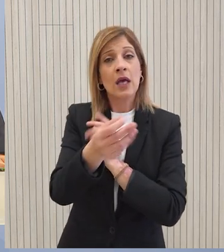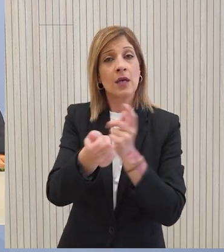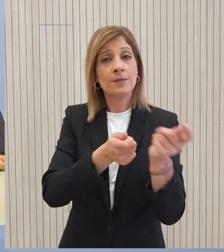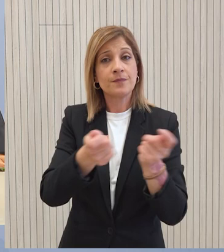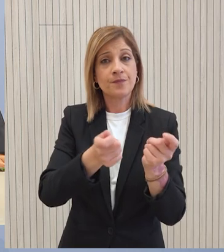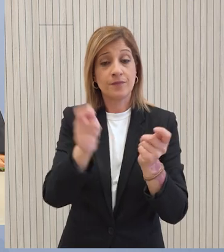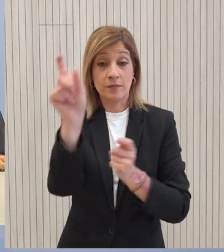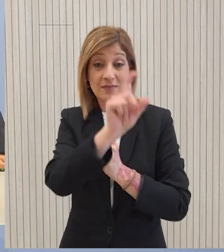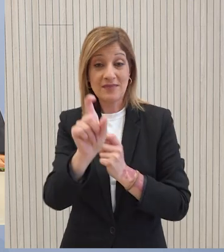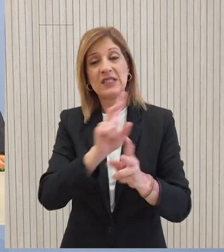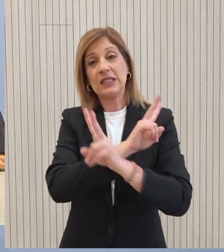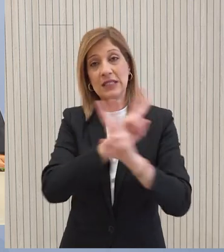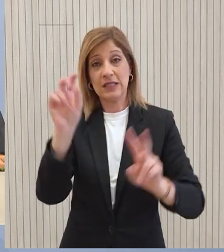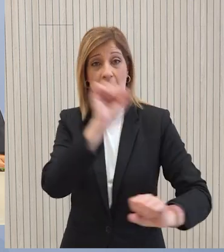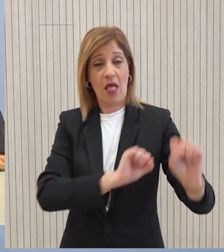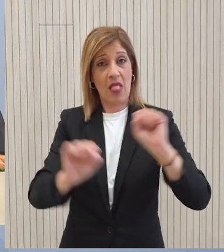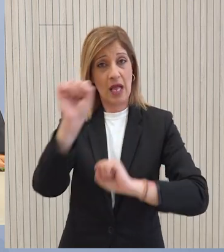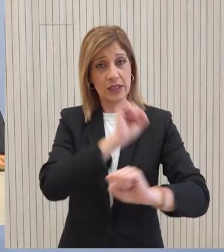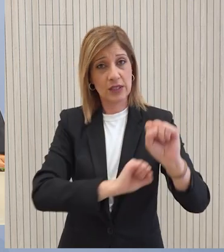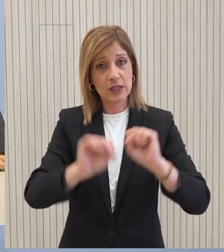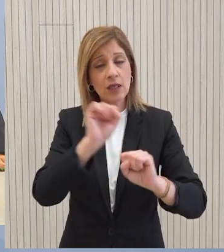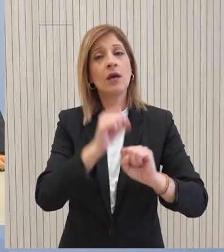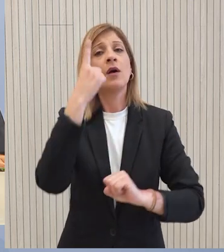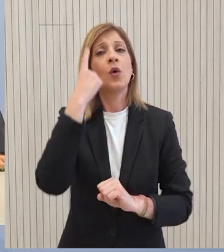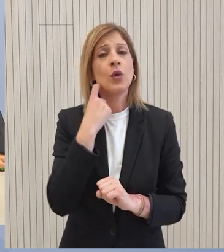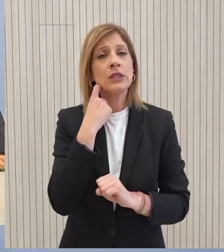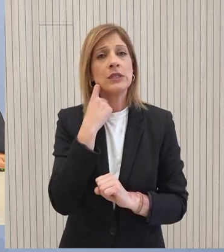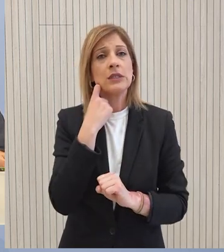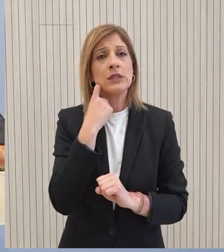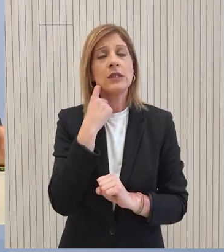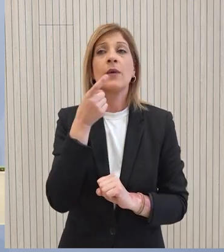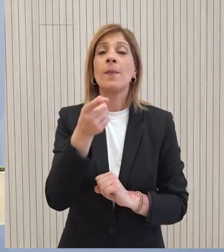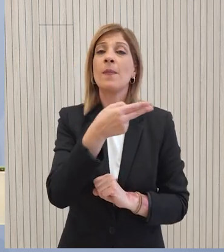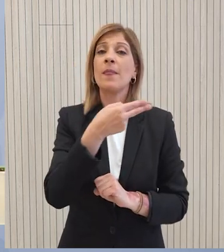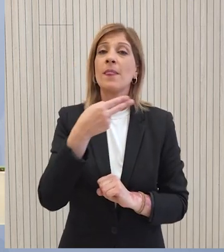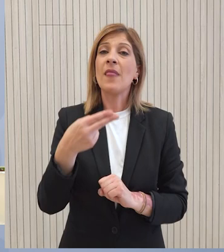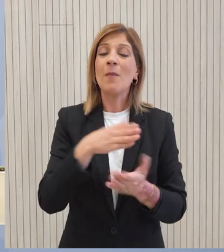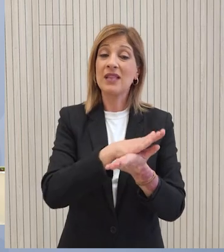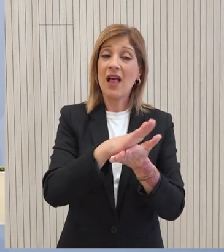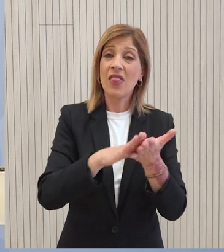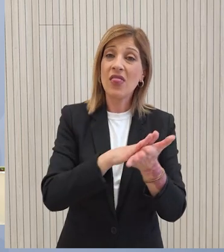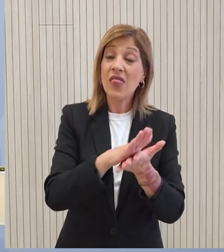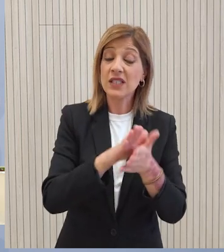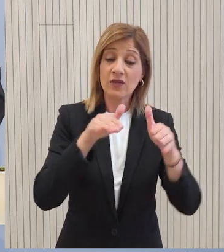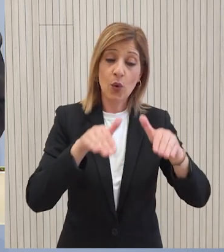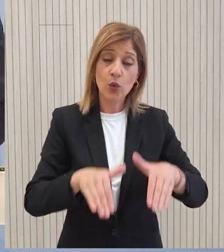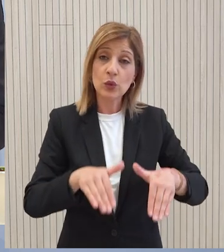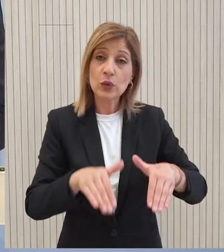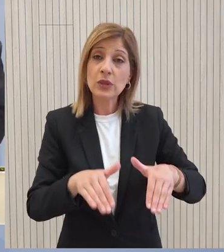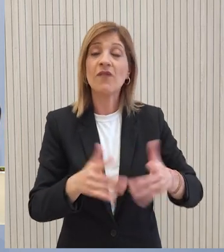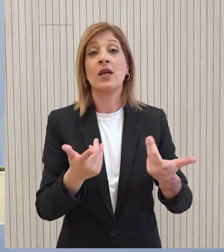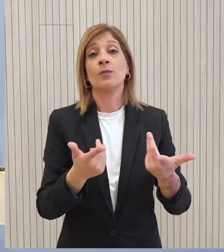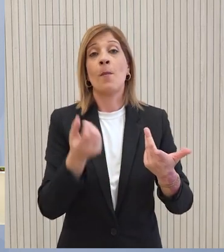επιγραφές καθαριστούν στην περιοχή και όπως είναι γνωστό ζητήματα που άπτονται θρησκευτικού σεβασμού και της